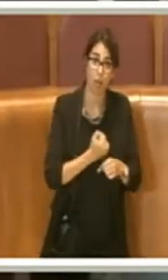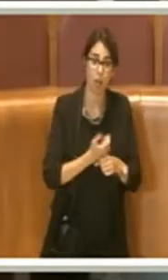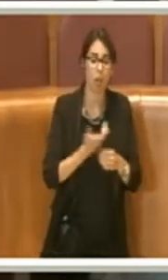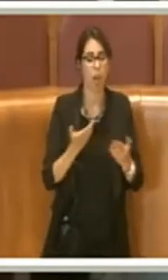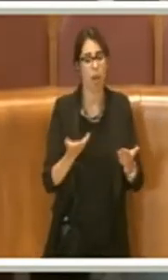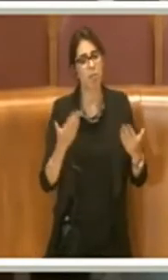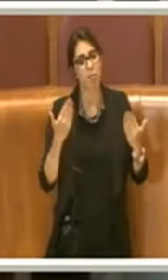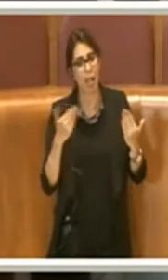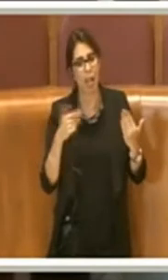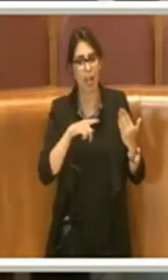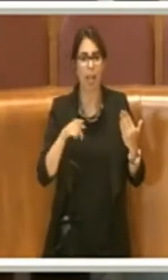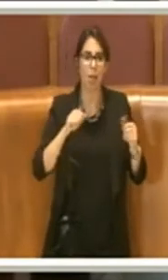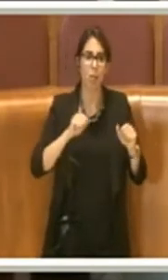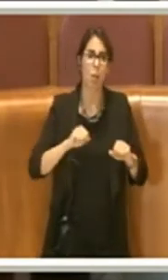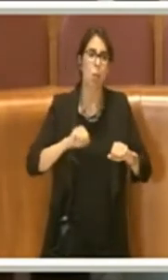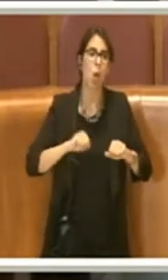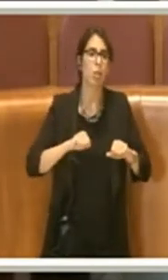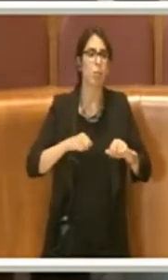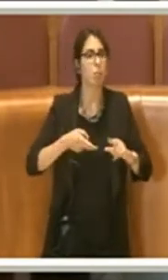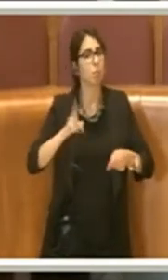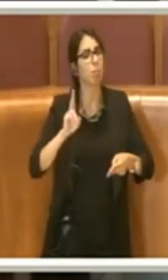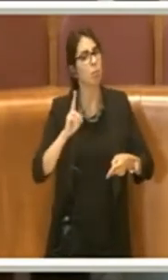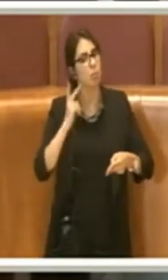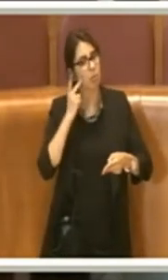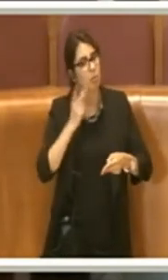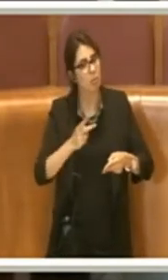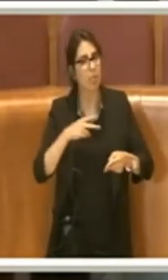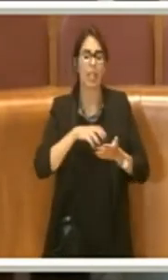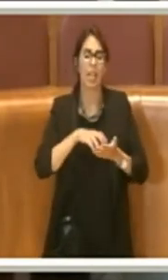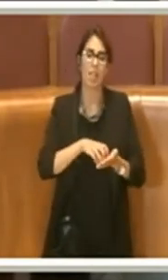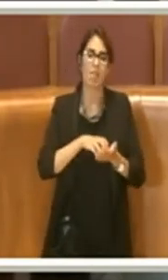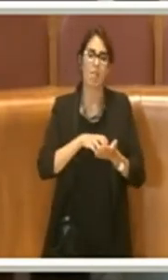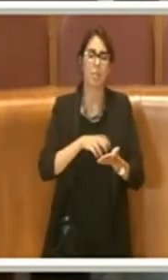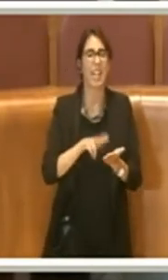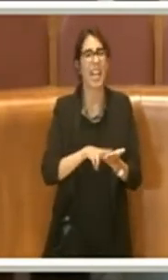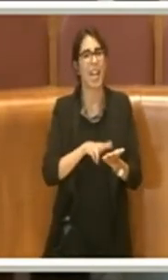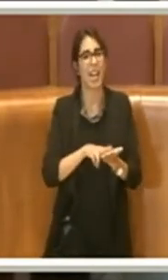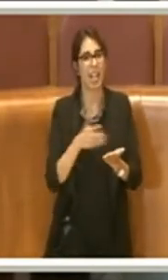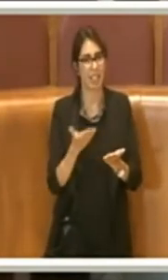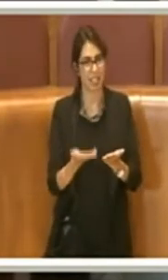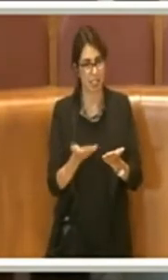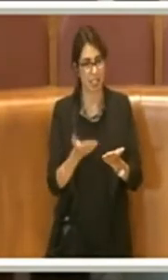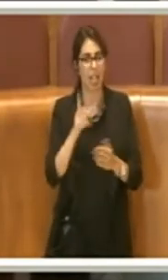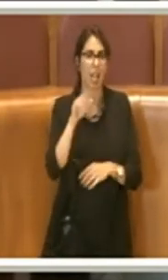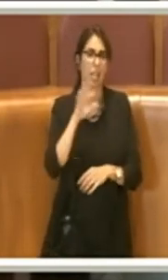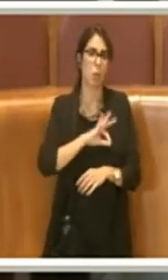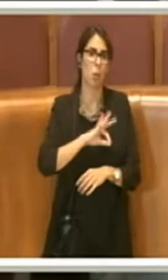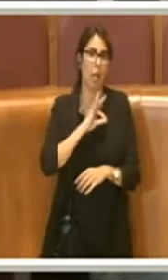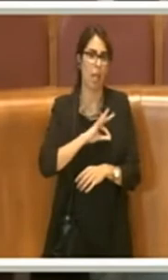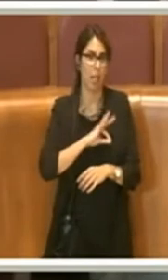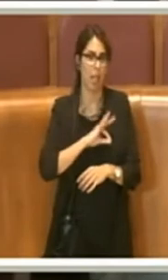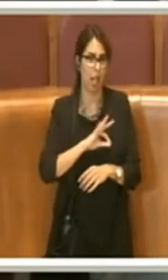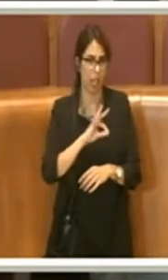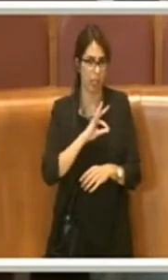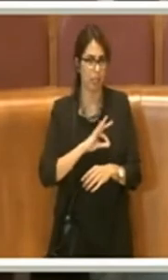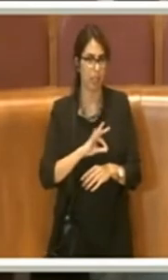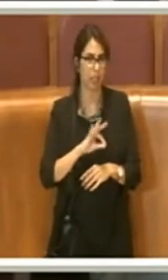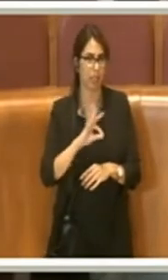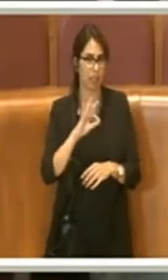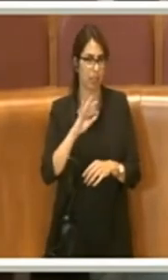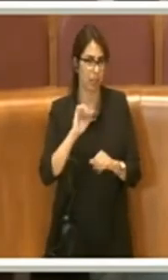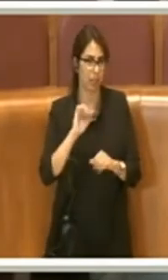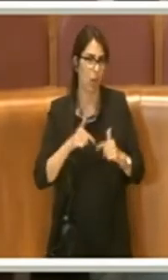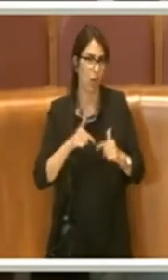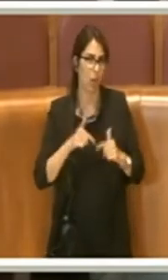garantiti quelli che sono i loro investimenti e quindi gli introiti che vanno a supporto e copertura